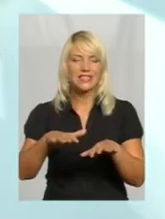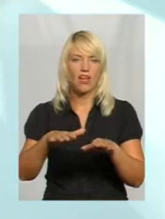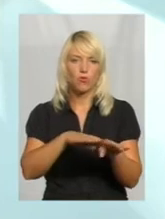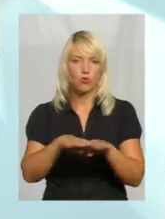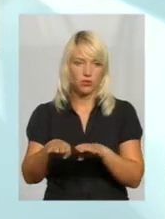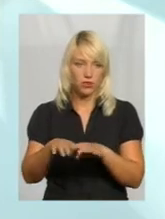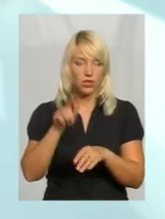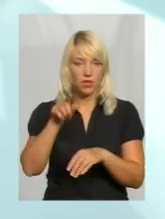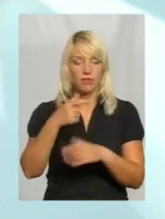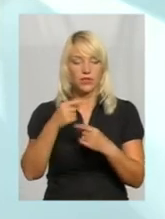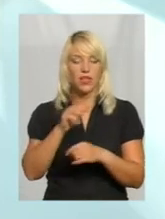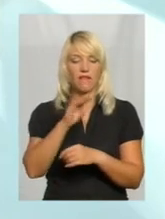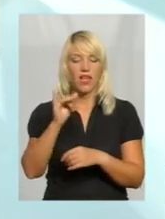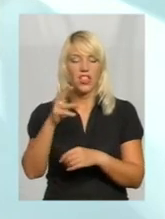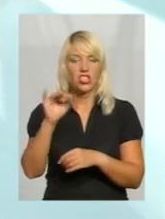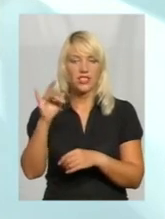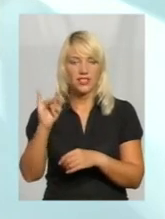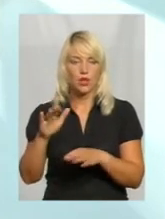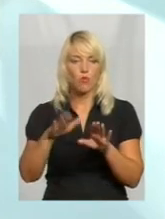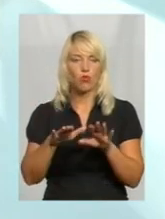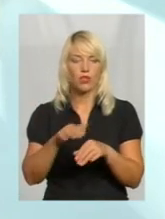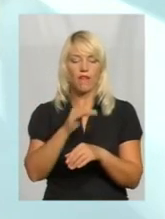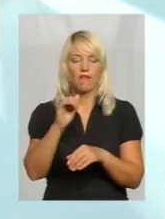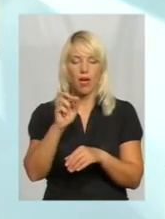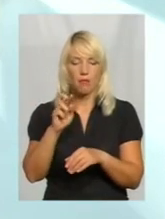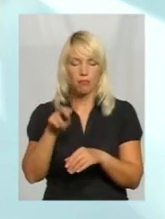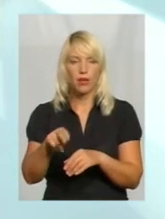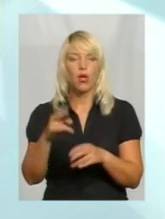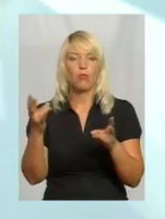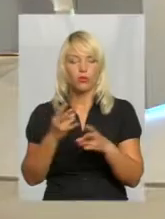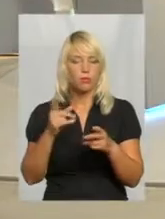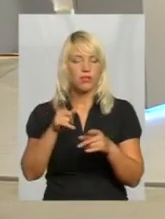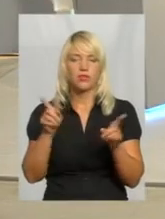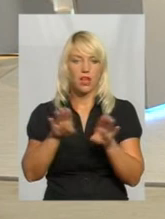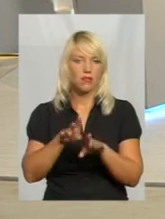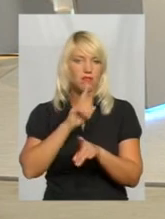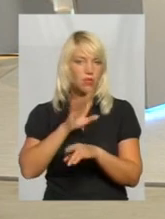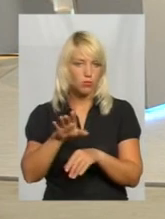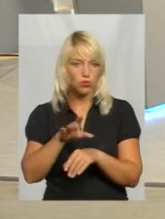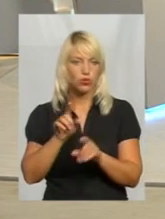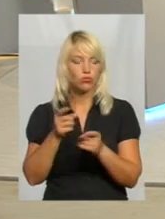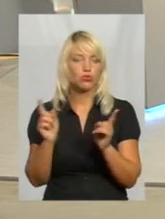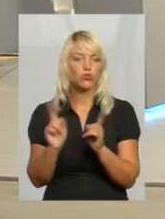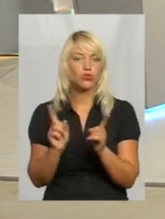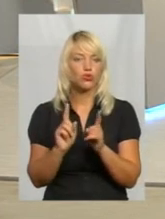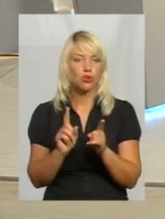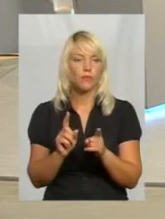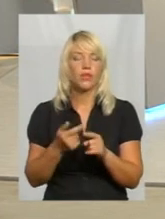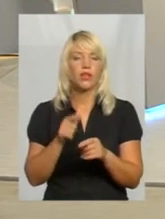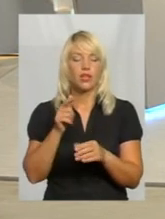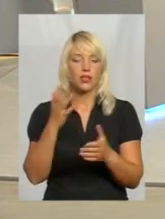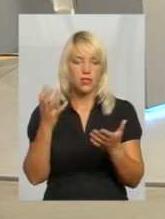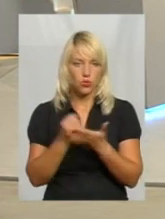Там, де фельдшерський пункт чи ФАП потрібний, він не буде закритий, тому що знайдеться